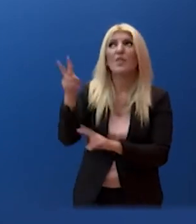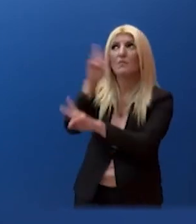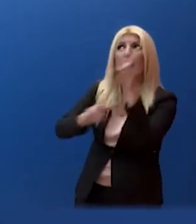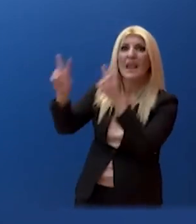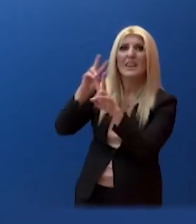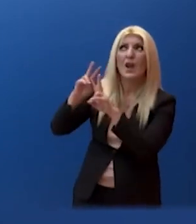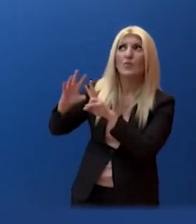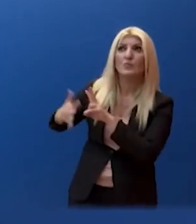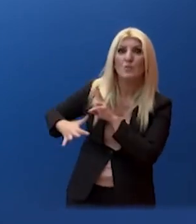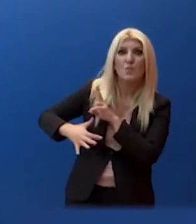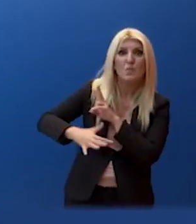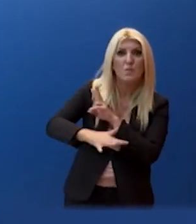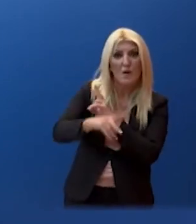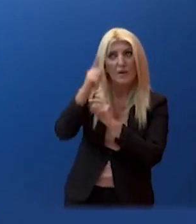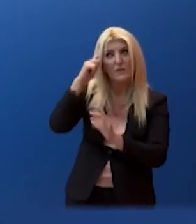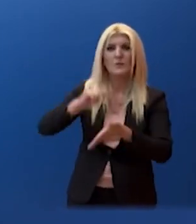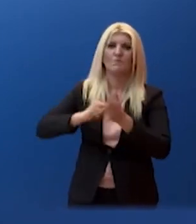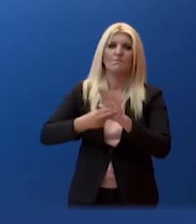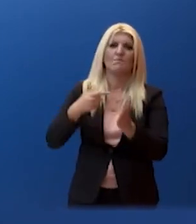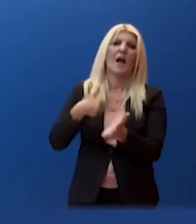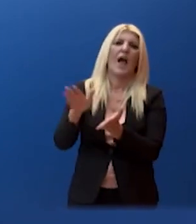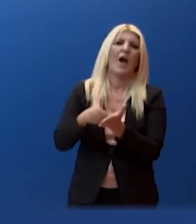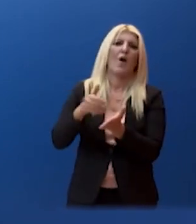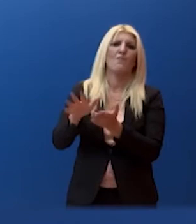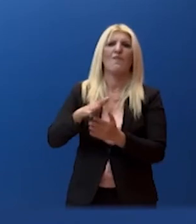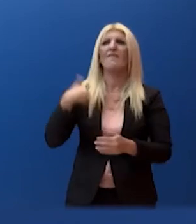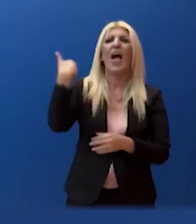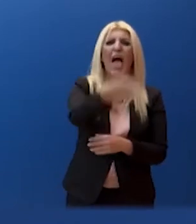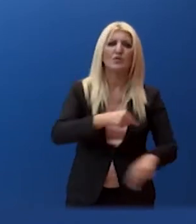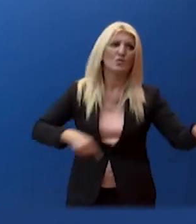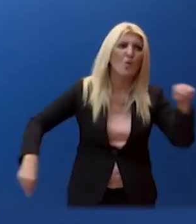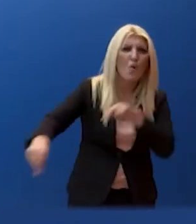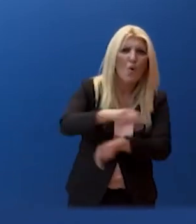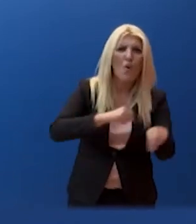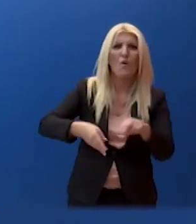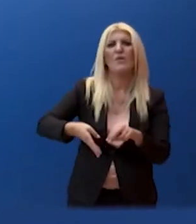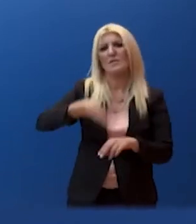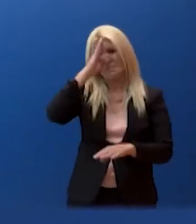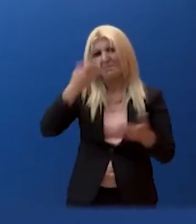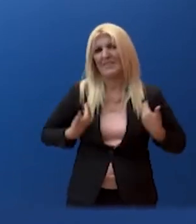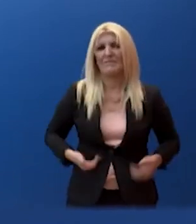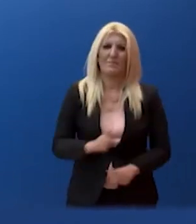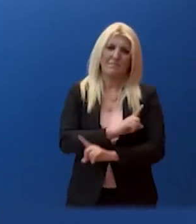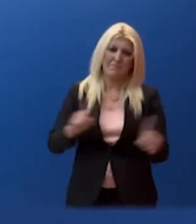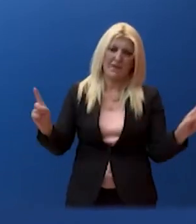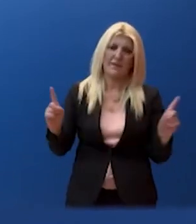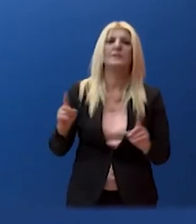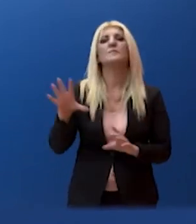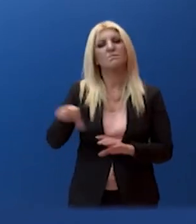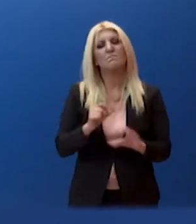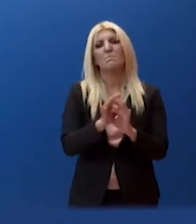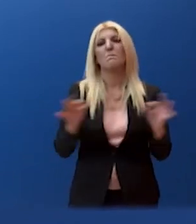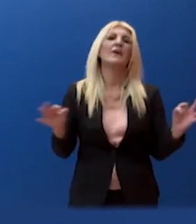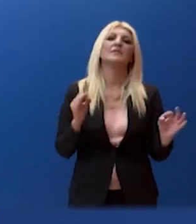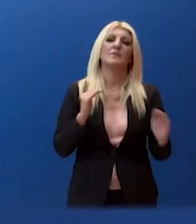πιθανόν να περάσει, έτσι ώστε να αποφεύγουν άσκοπες μετακινήσεις και να λαμβάνουν μέτρα προστασίας. Σας ευχαριστώ